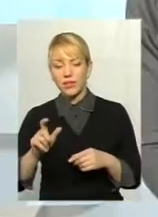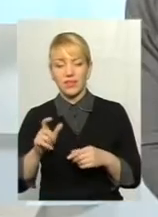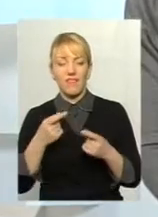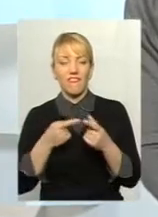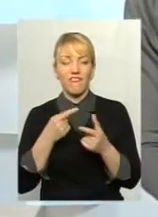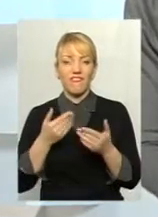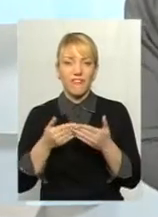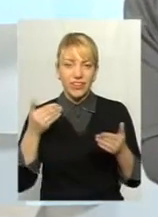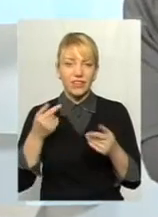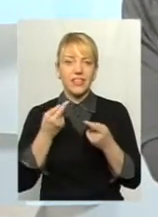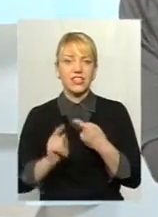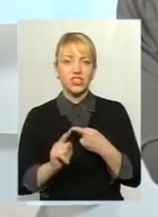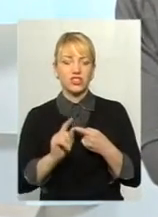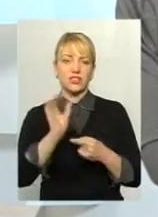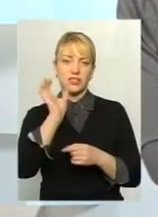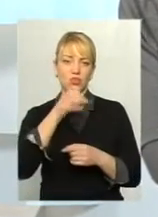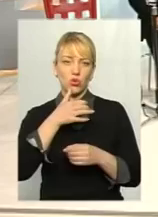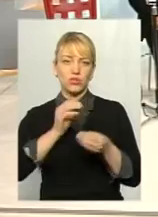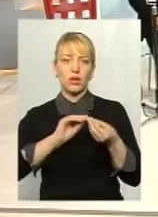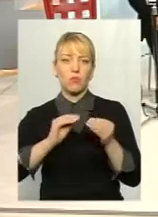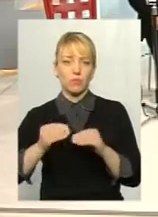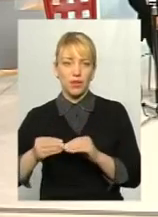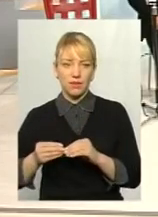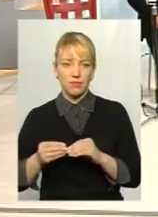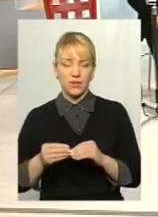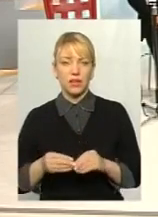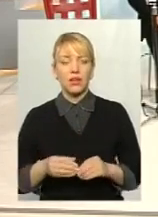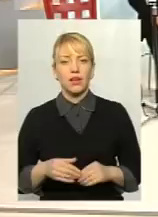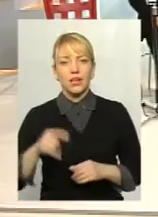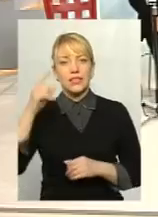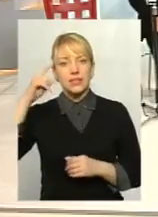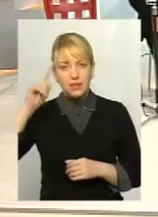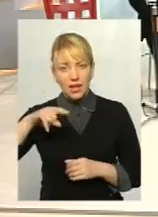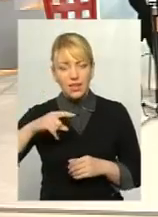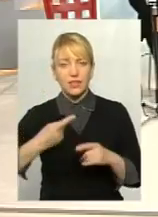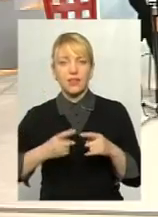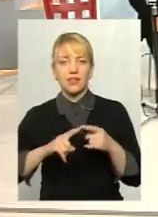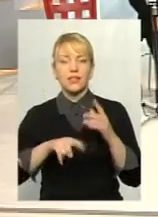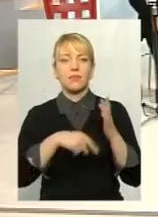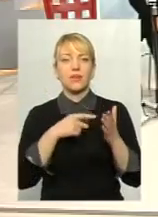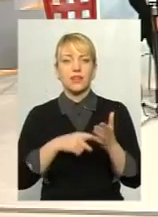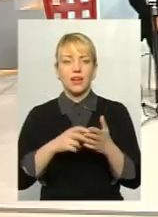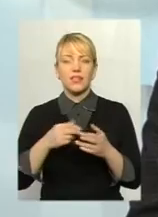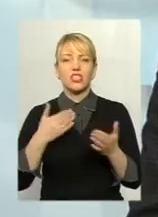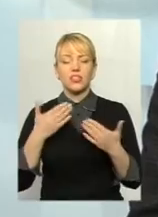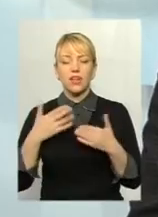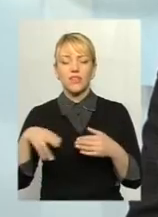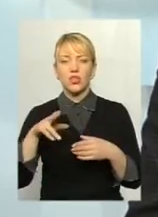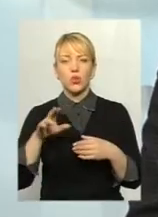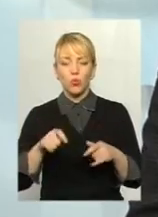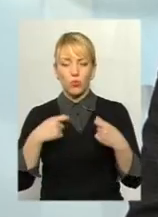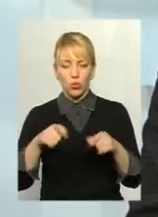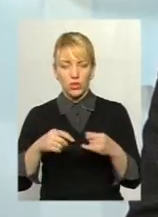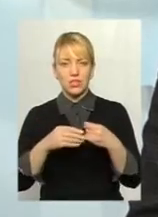серйозних проблем, які є в державі? Знаєте, на це питання, яке ставлене до землі, до продажу землі,